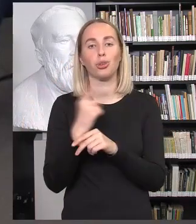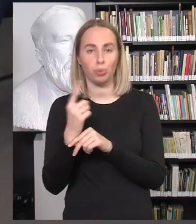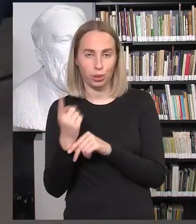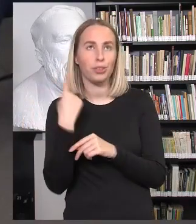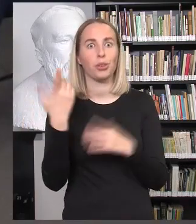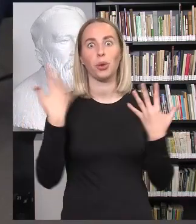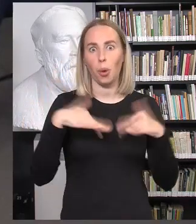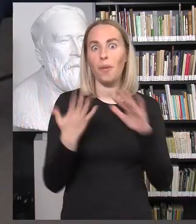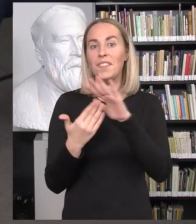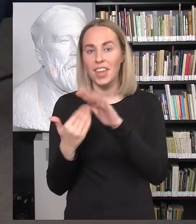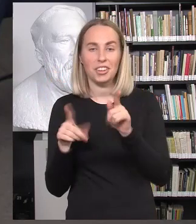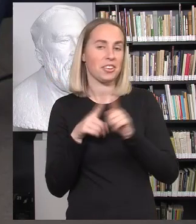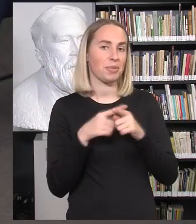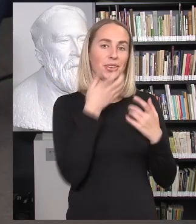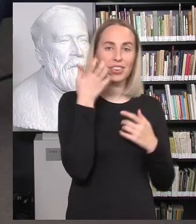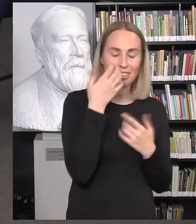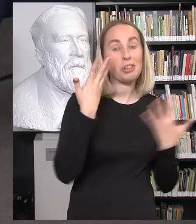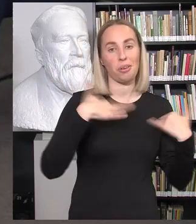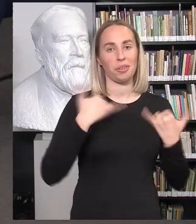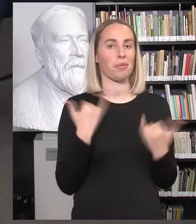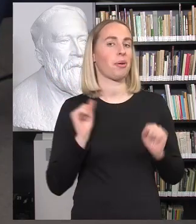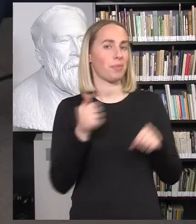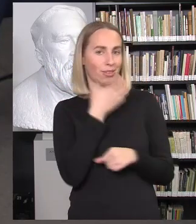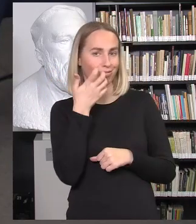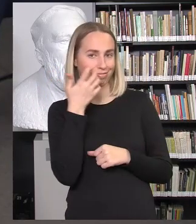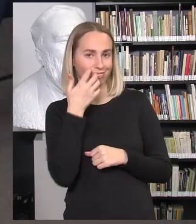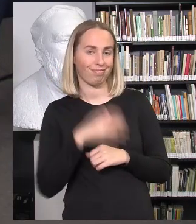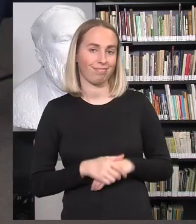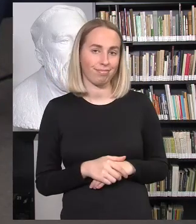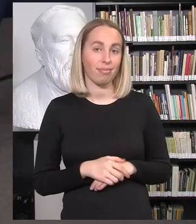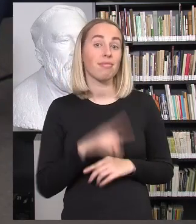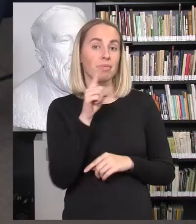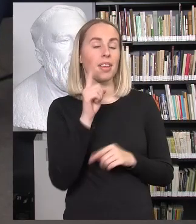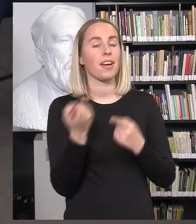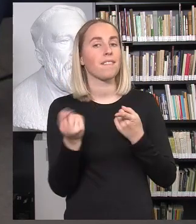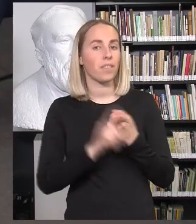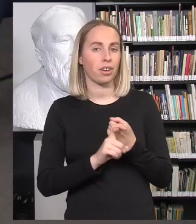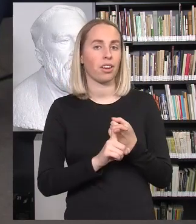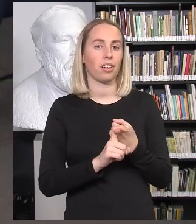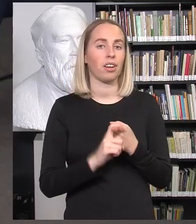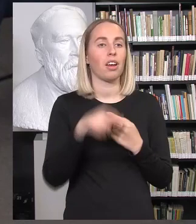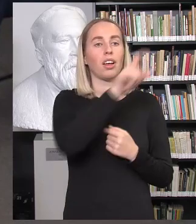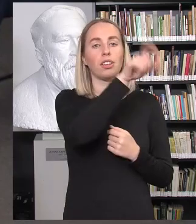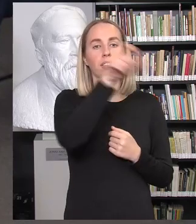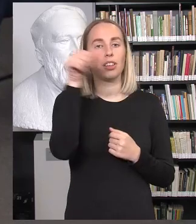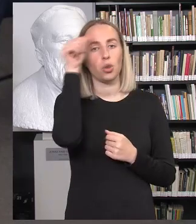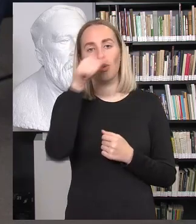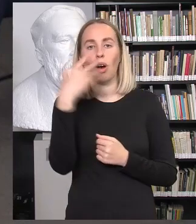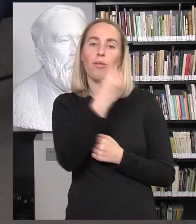ir tie, nori, jau gali ir dabar po jo pasišildyti. priklauso tik nuo individualių norų ir kompetencijų.